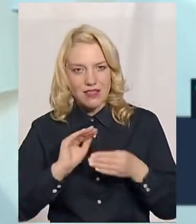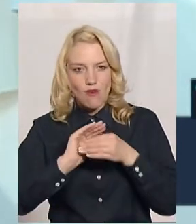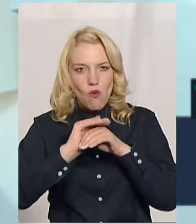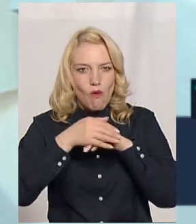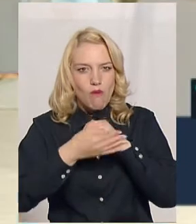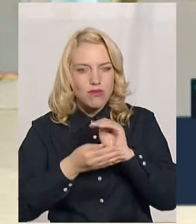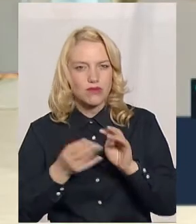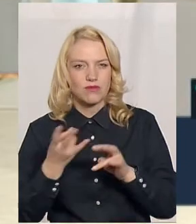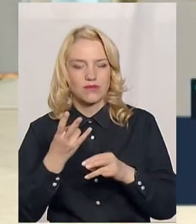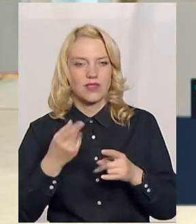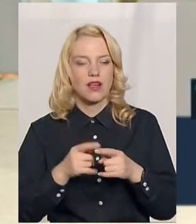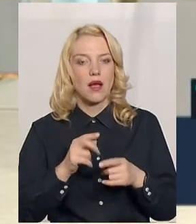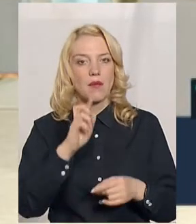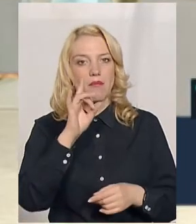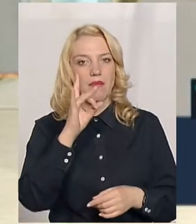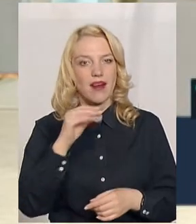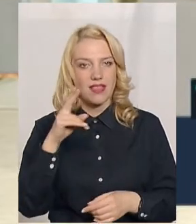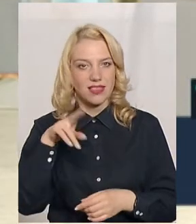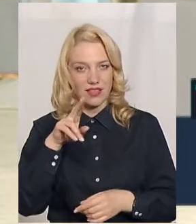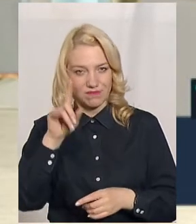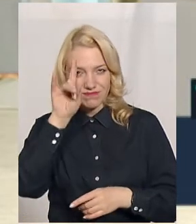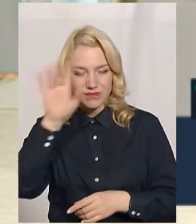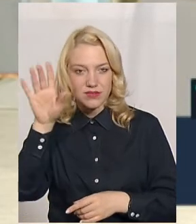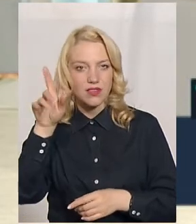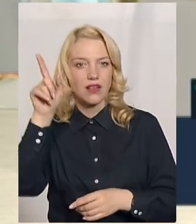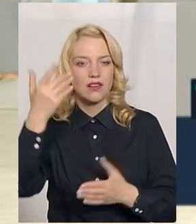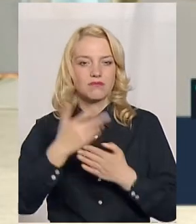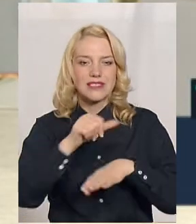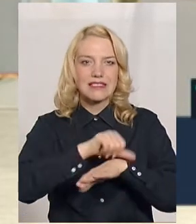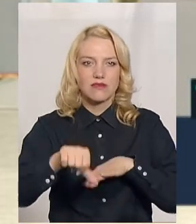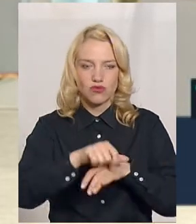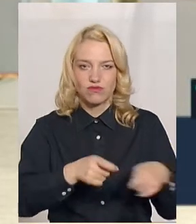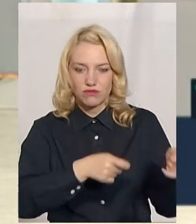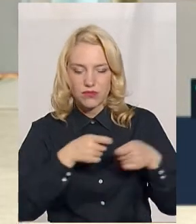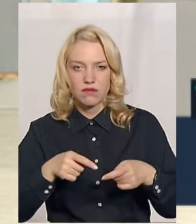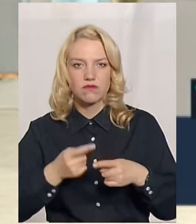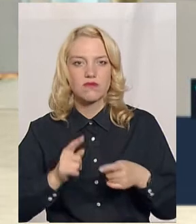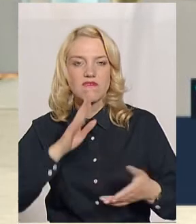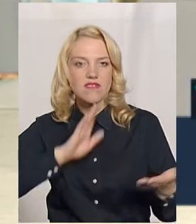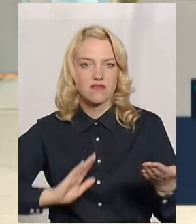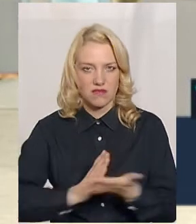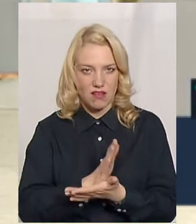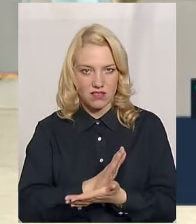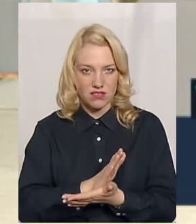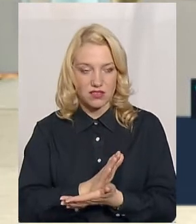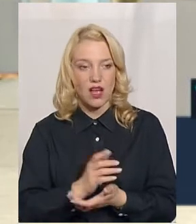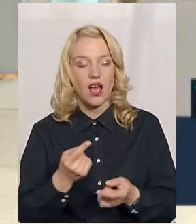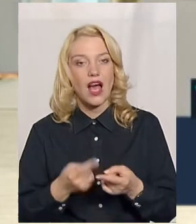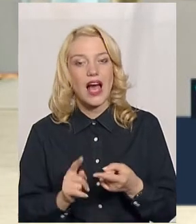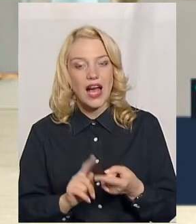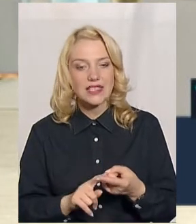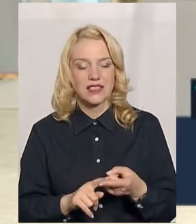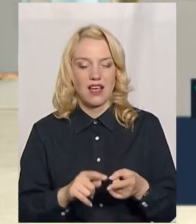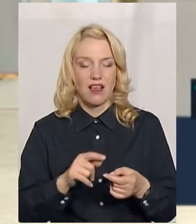Тому бренди – це завжди якісніше. Якщо це оригінальні препарати, тому що це досліджені. А це патентований варіант